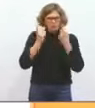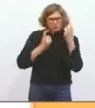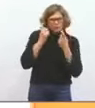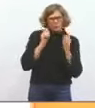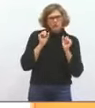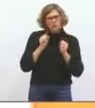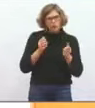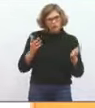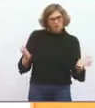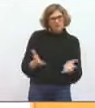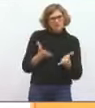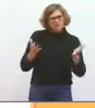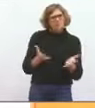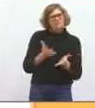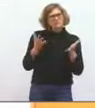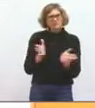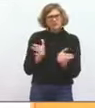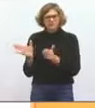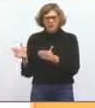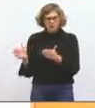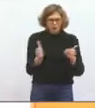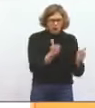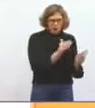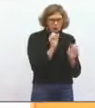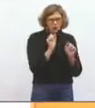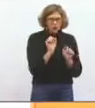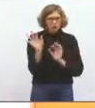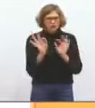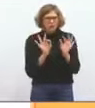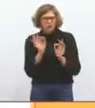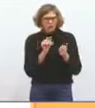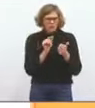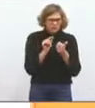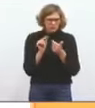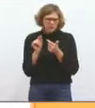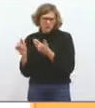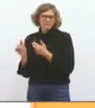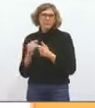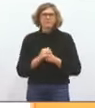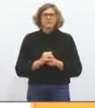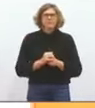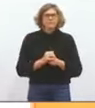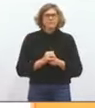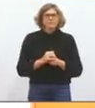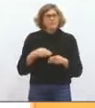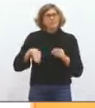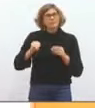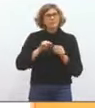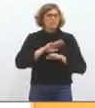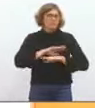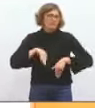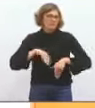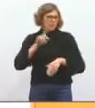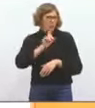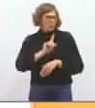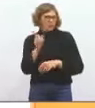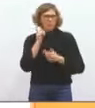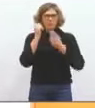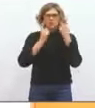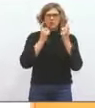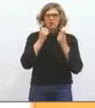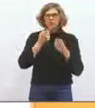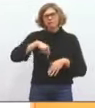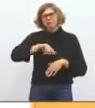plus ce secteur dans la répartition, dans les choix que nous sommes amenés à faire. Et puis enfin, on peut aussi réfléchir à ce que nous pouvons apporter,